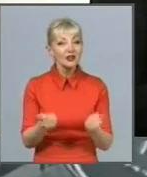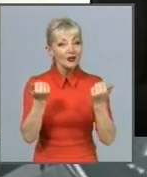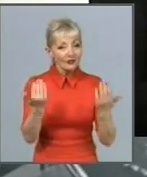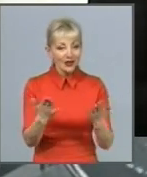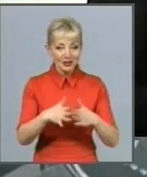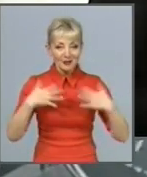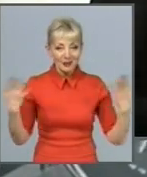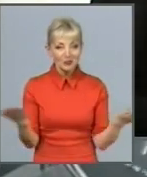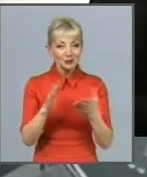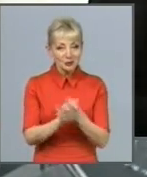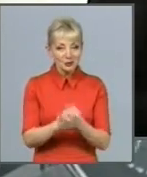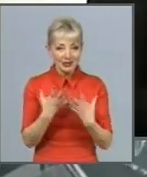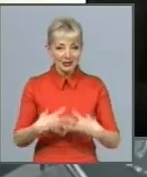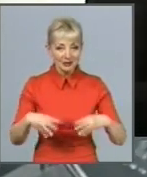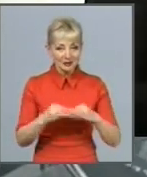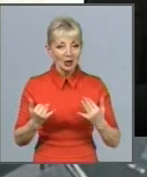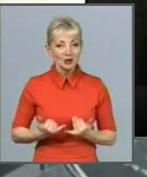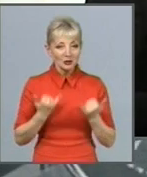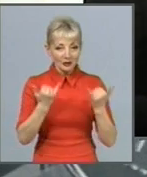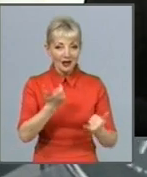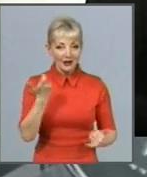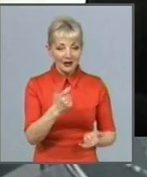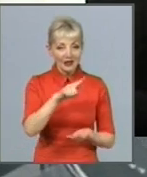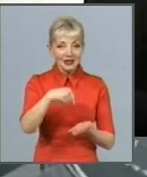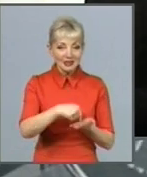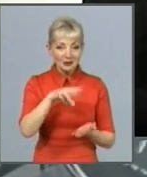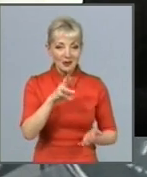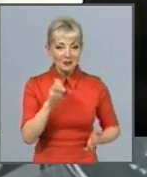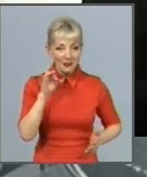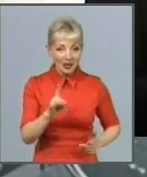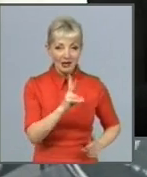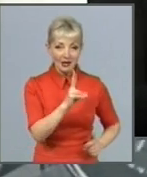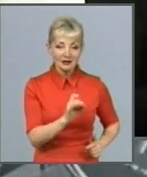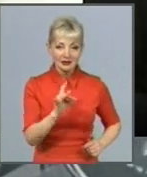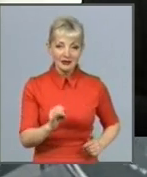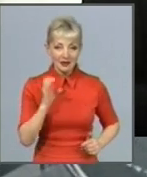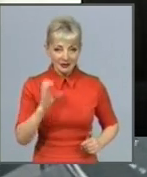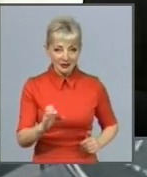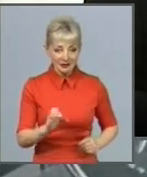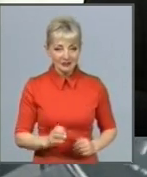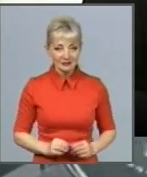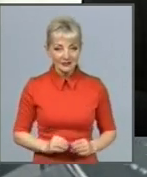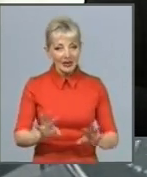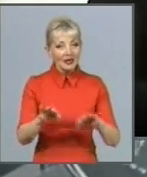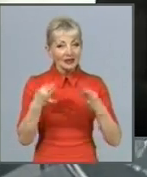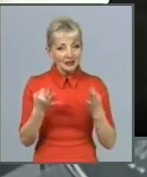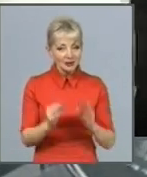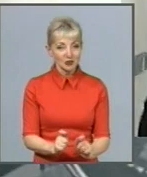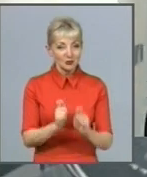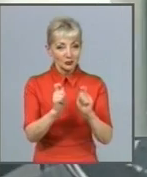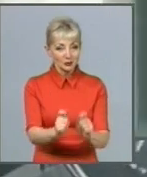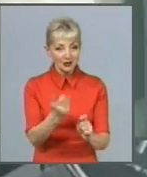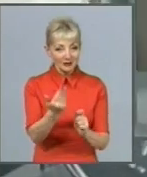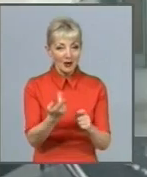уваженням, харківський городський голова Геннадій Адольфович Кернес. Разрішити вручити вам цей поздравительний